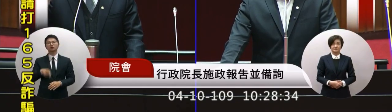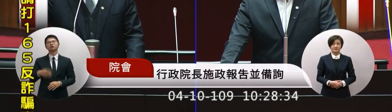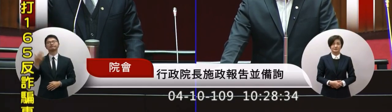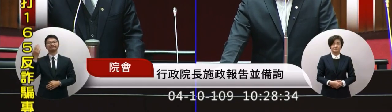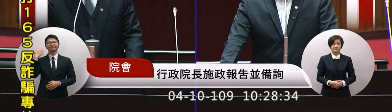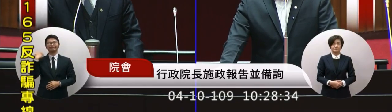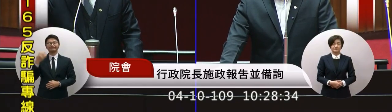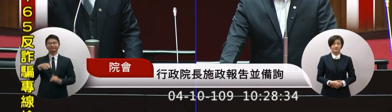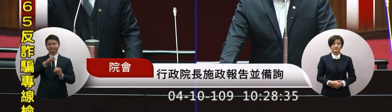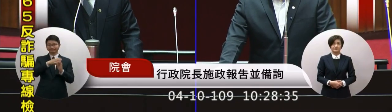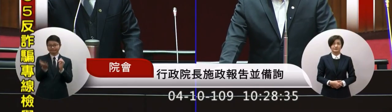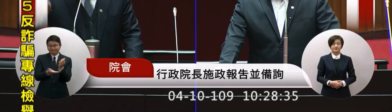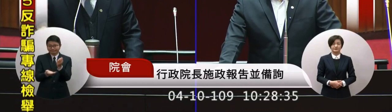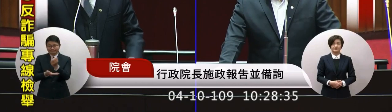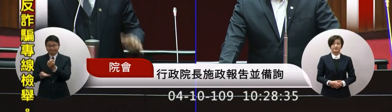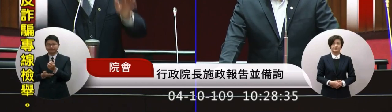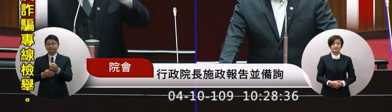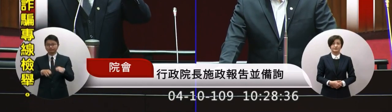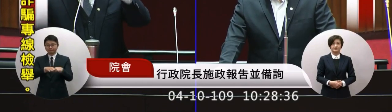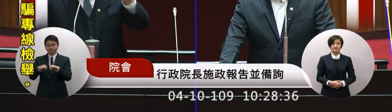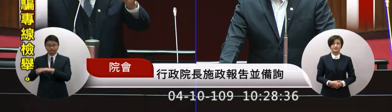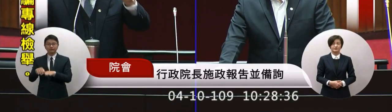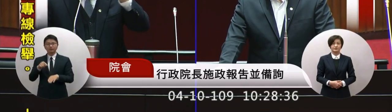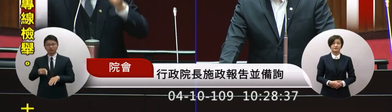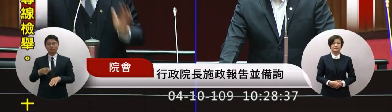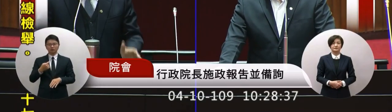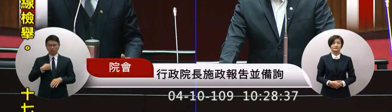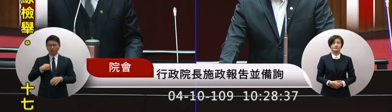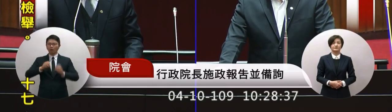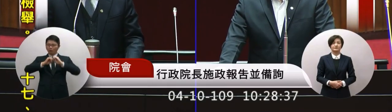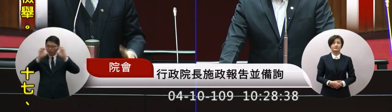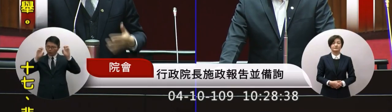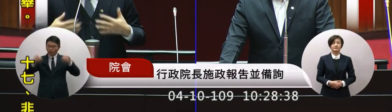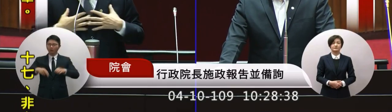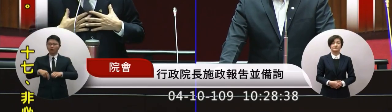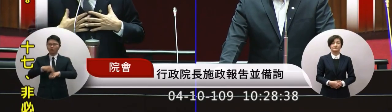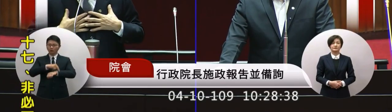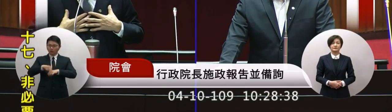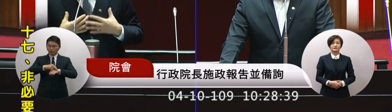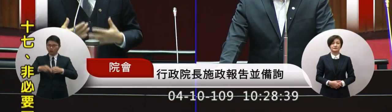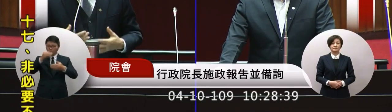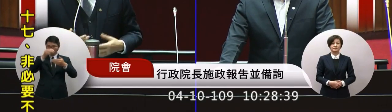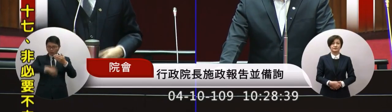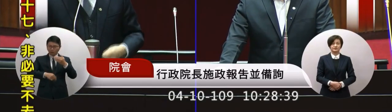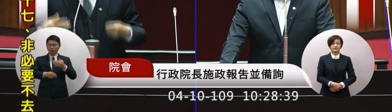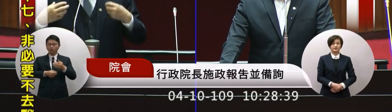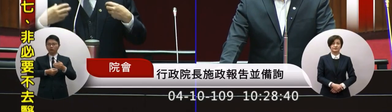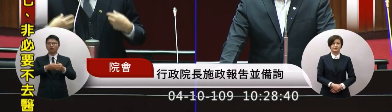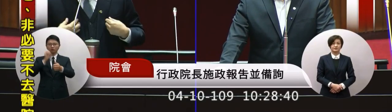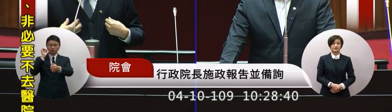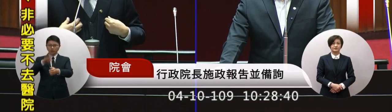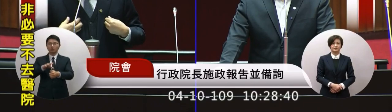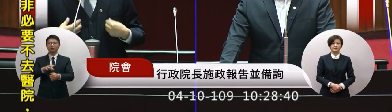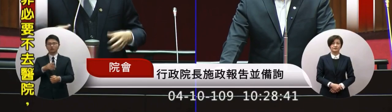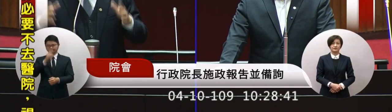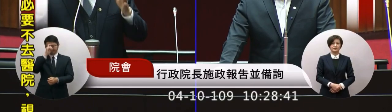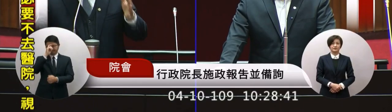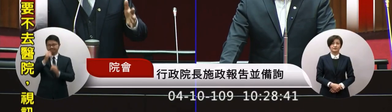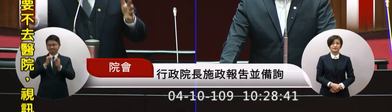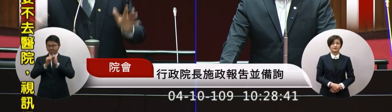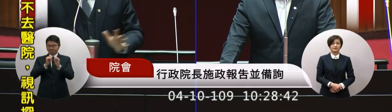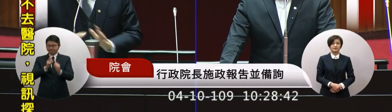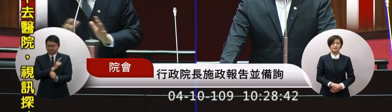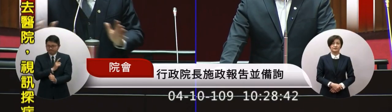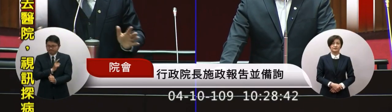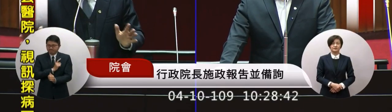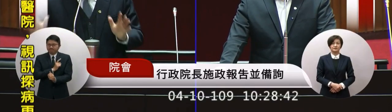我們透過呼籲透過規範跟指引原本期待國人同胞能夠自律那